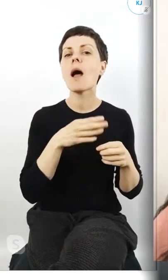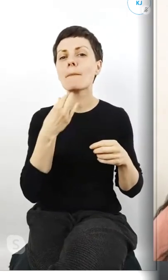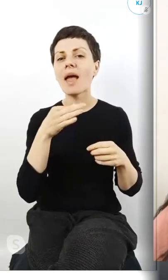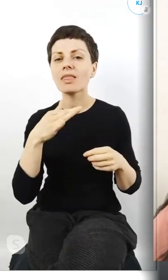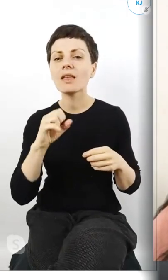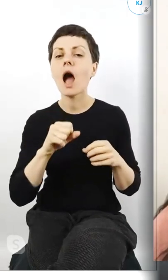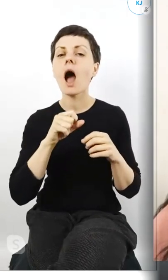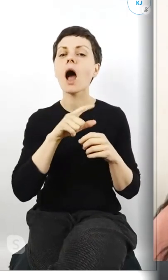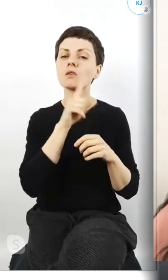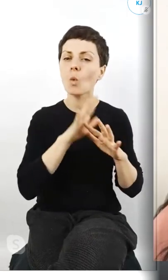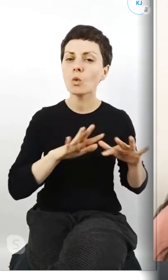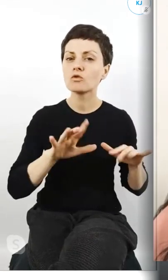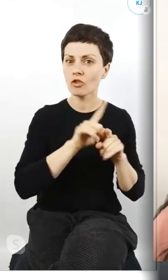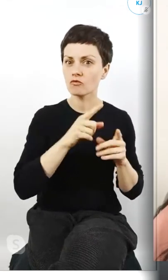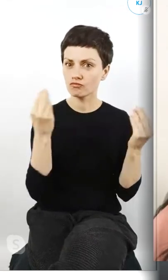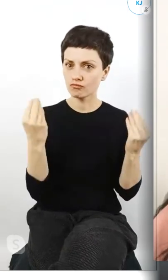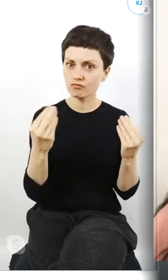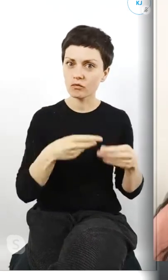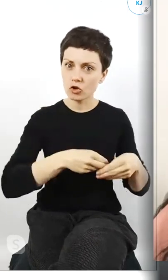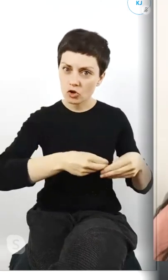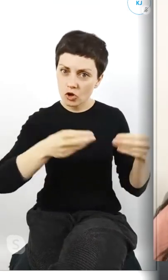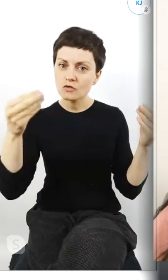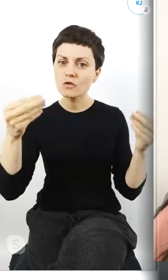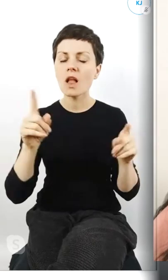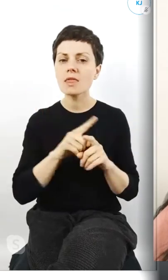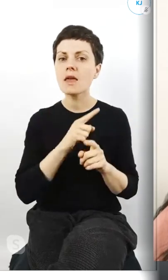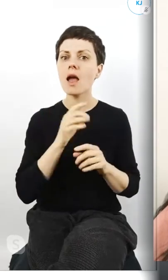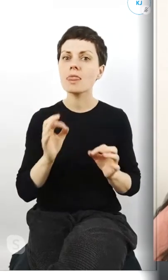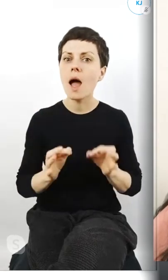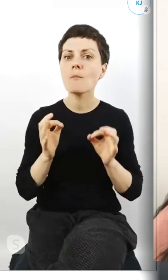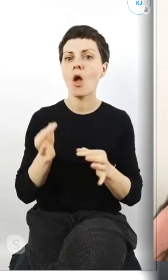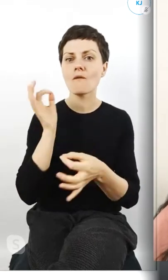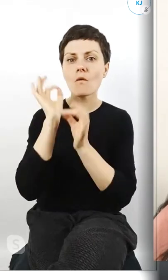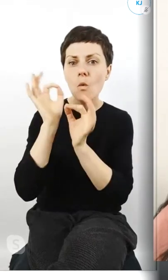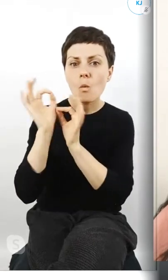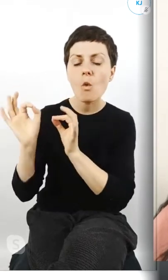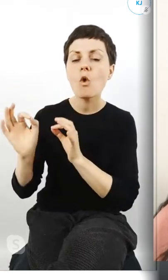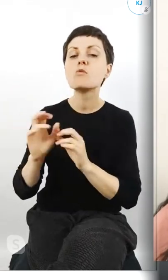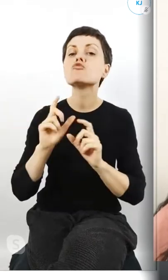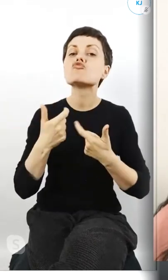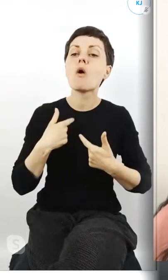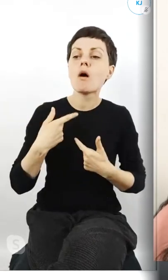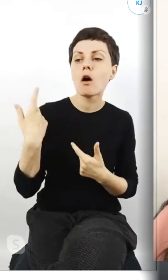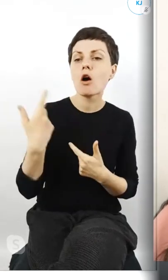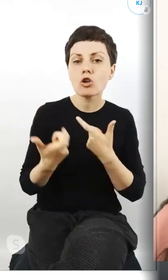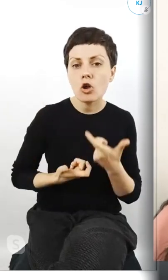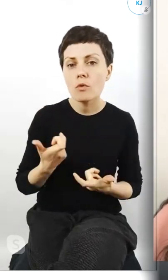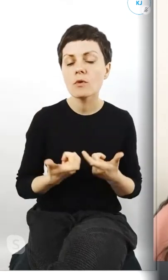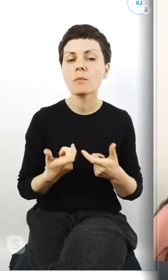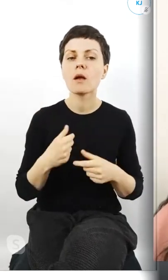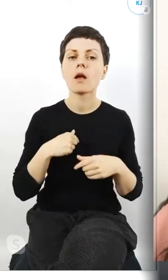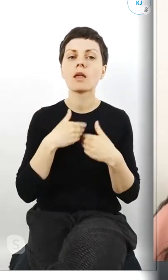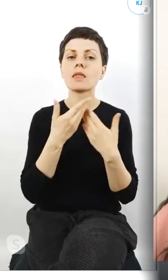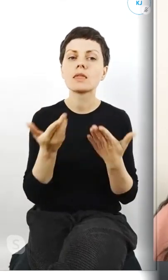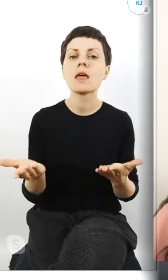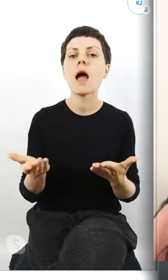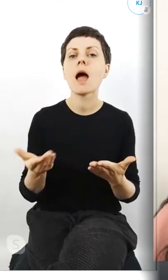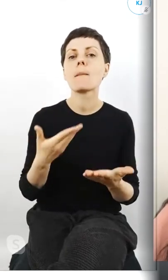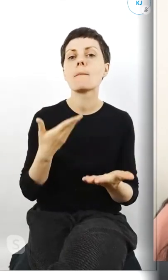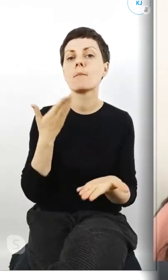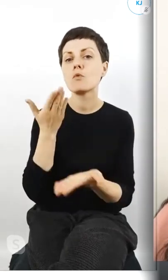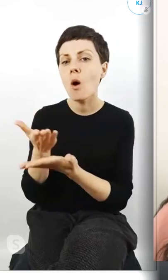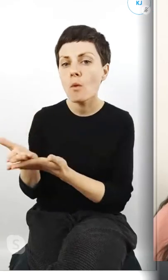Myślę, że też na bieżąco informujemy o tym, co robimy, dajemy jakieś takie propozycje